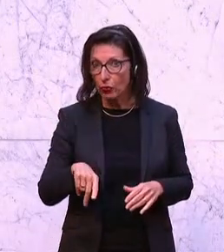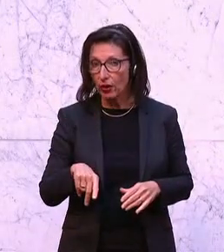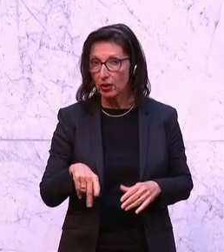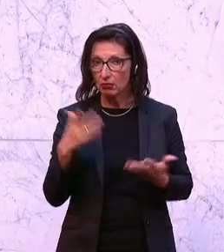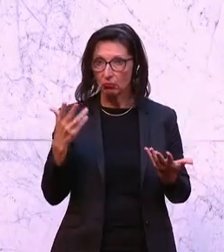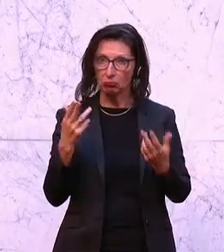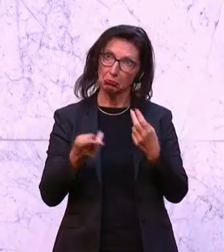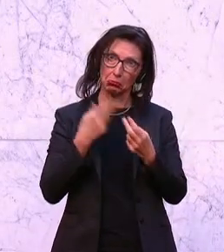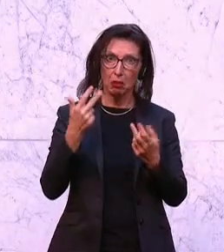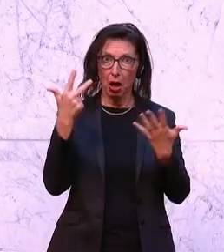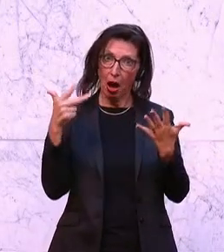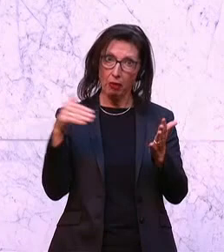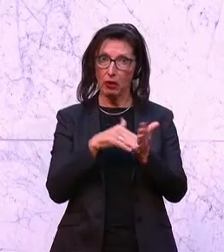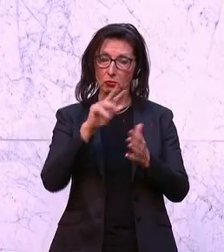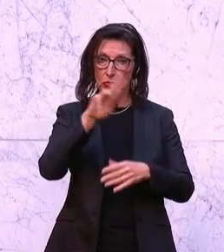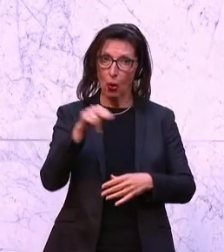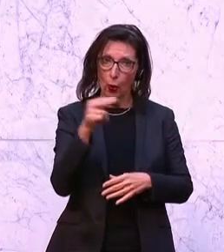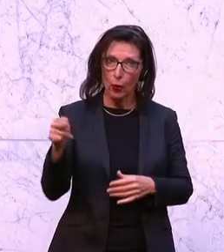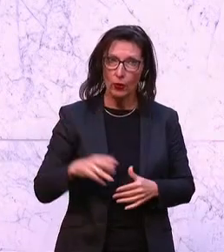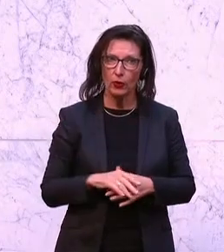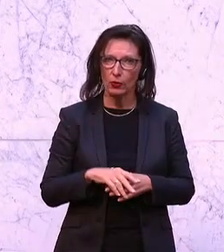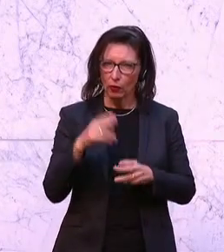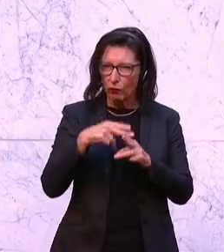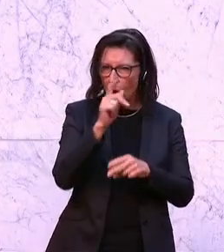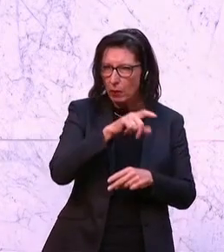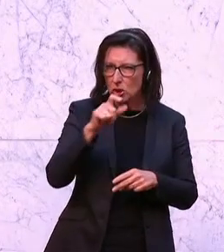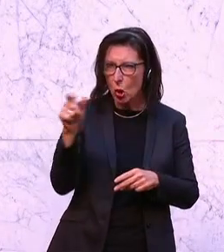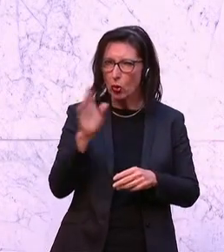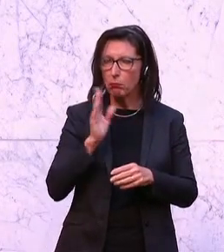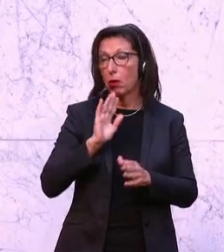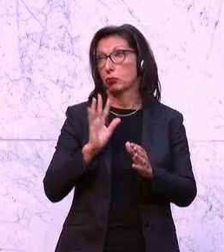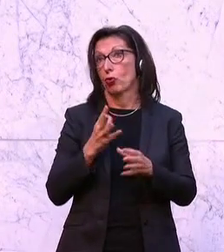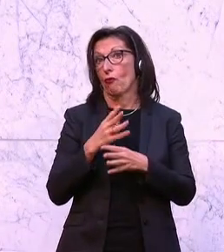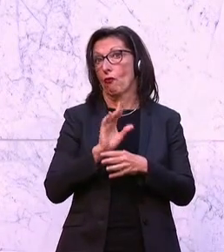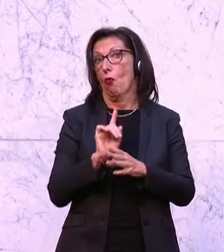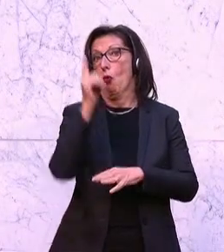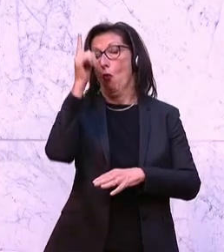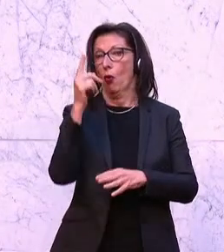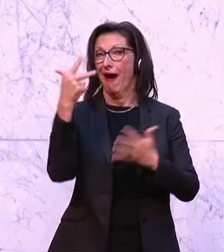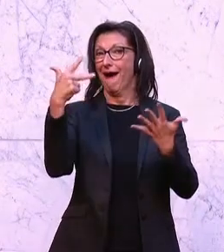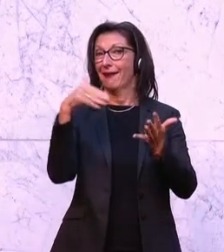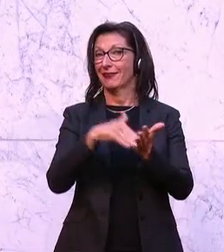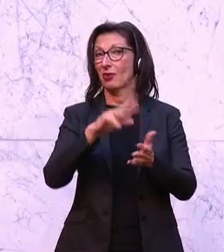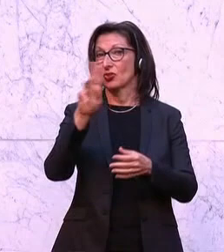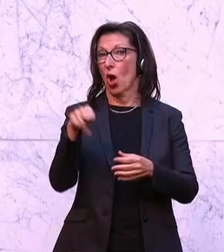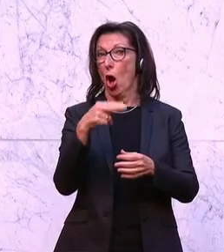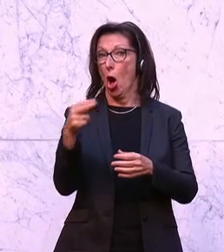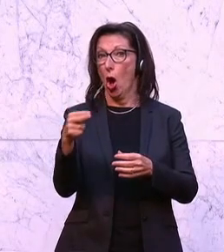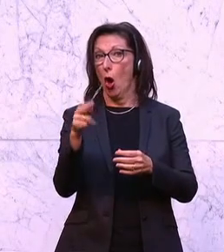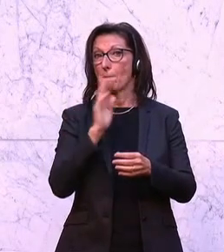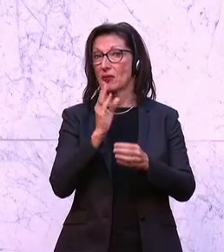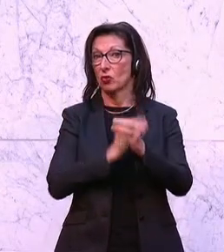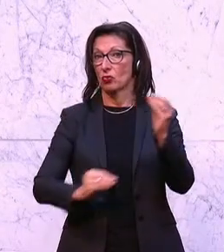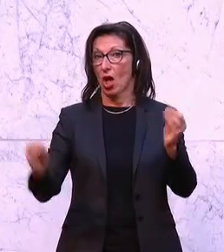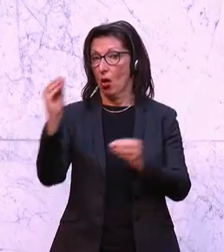knapp 8.000 Euro bedeutet für jene, die eine sehr hohe Pension haben. 8.000 Euro Pensionserhöhung in diesem